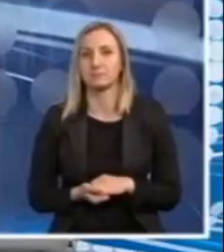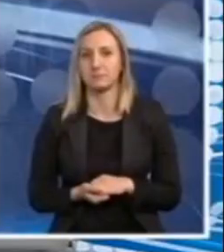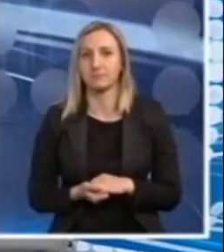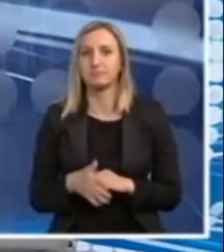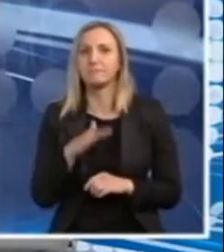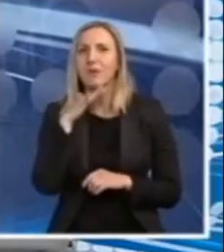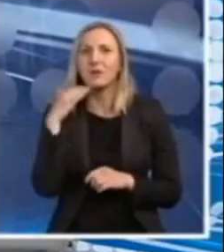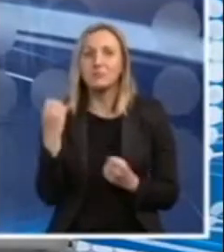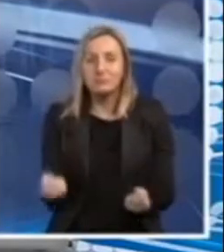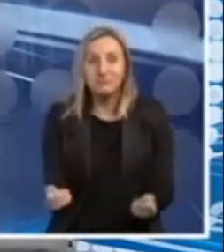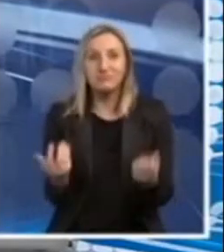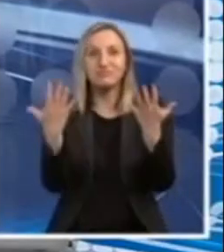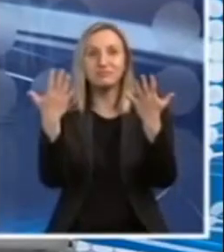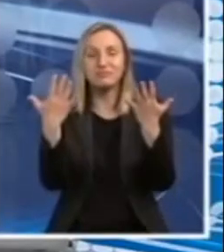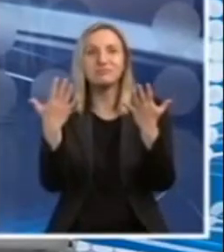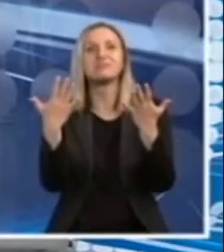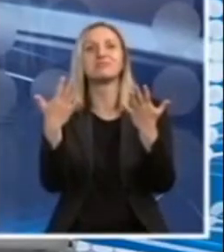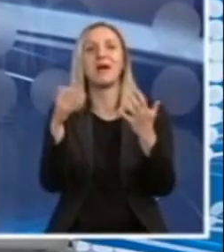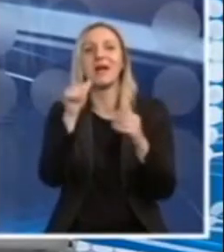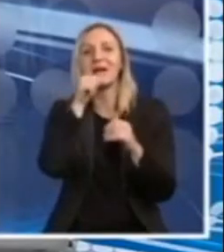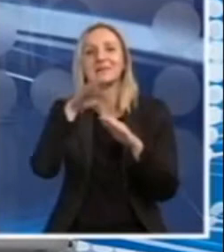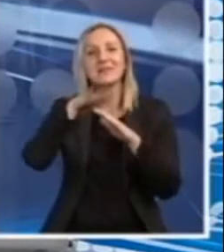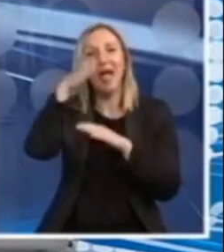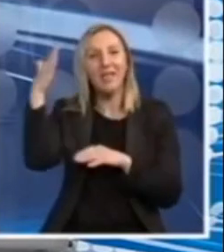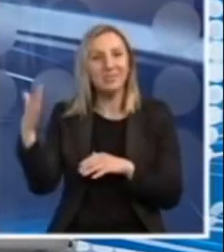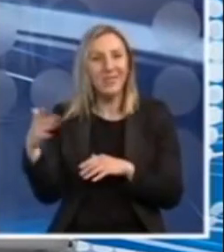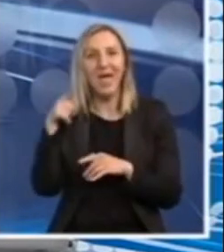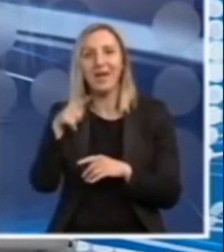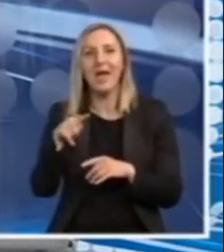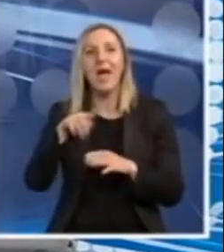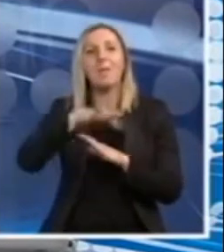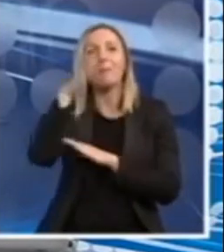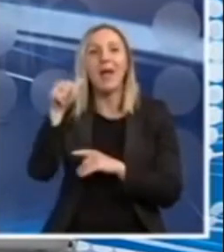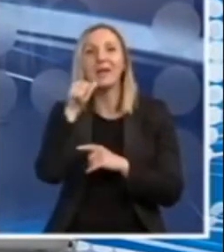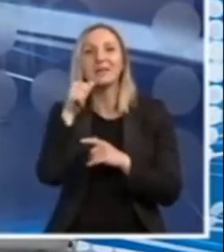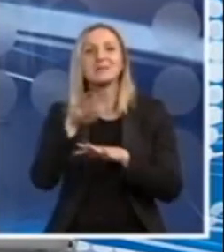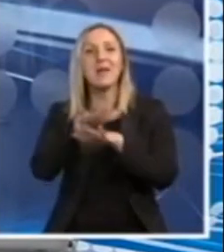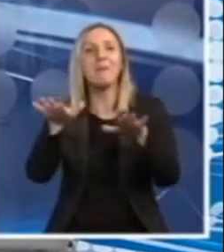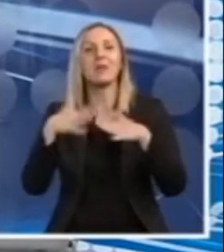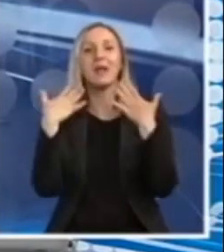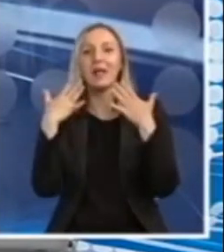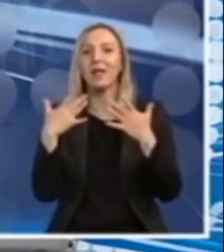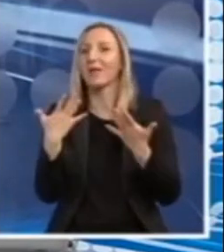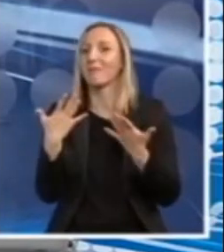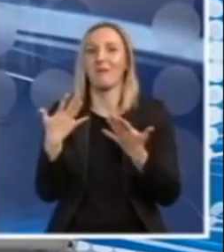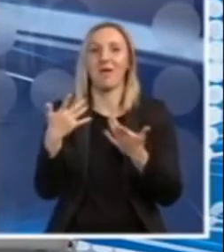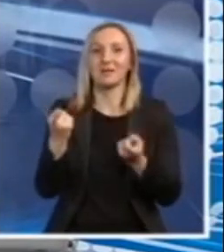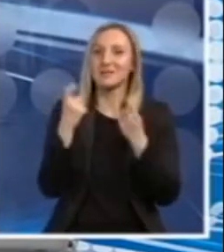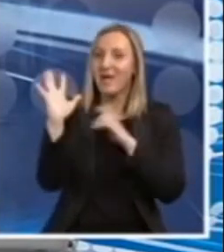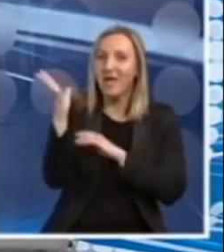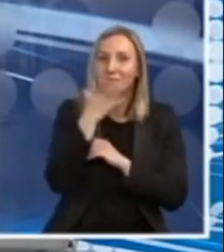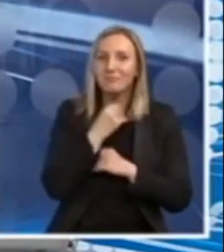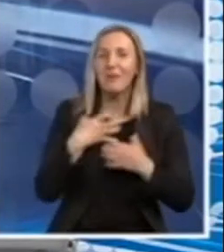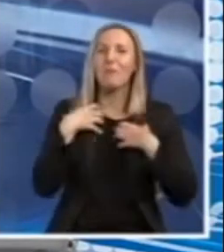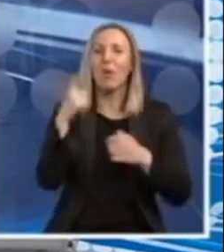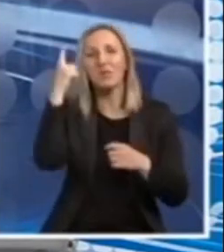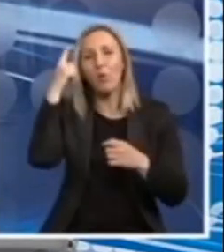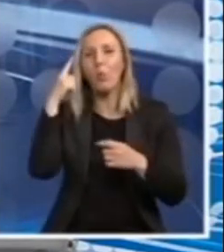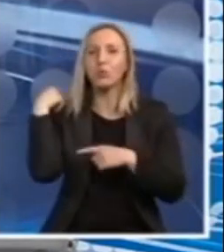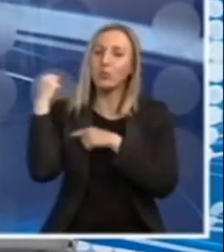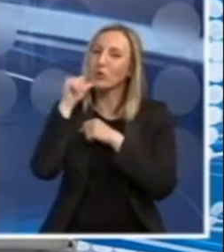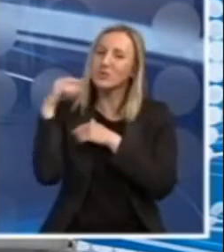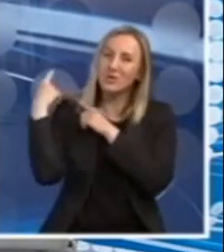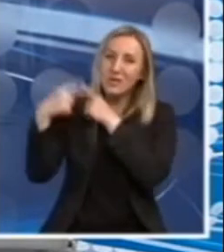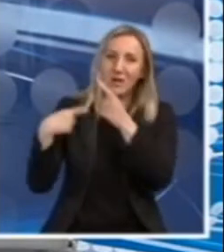Bujna vegetacija, zlatara, mešavina, planinske i mediteranske klime, živopisna sela i bogato kulturno-istorijsko nasledje, čitav kraj čine